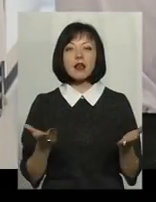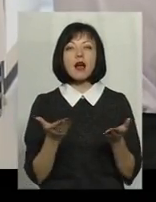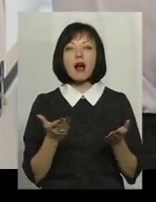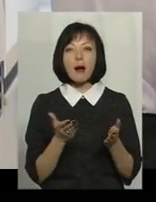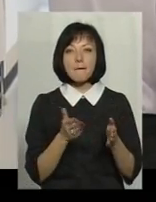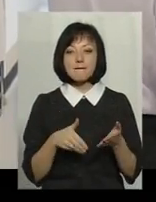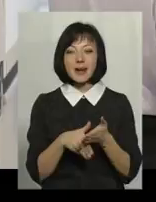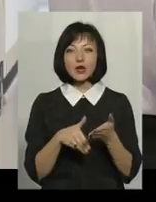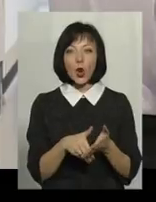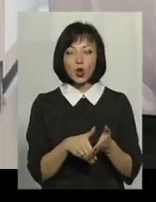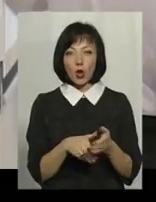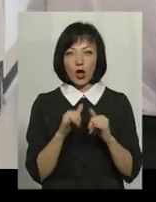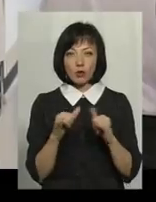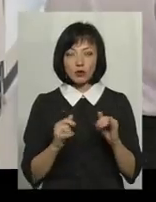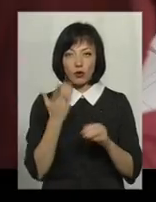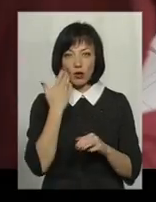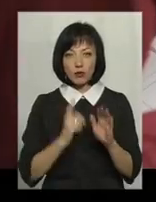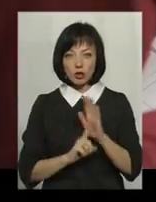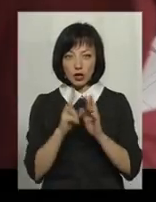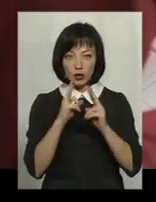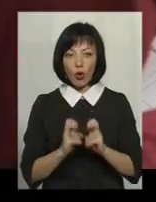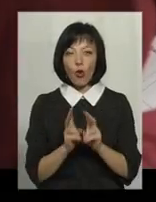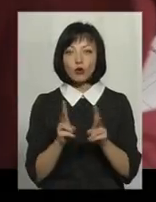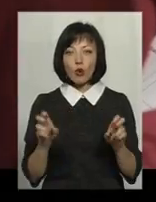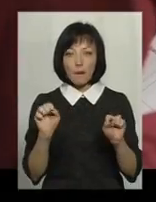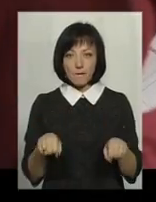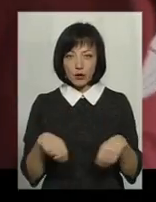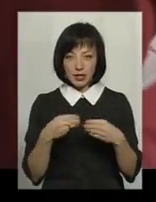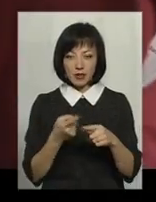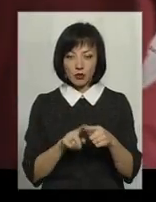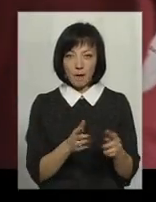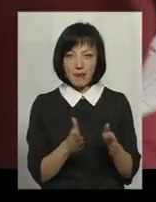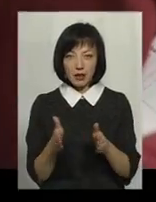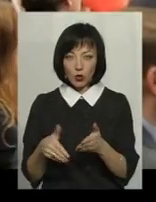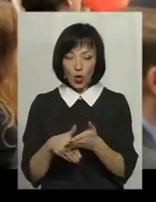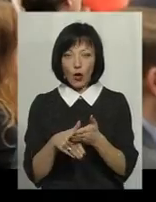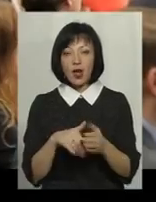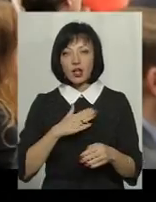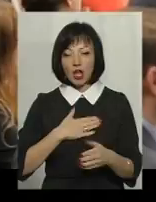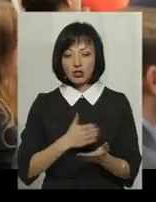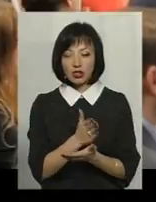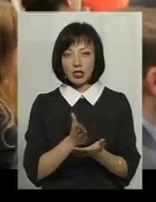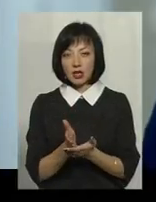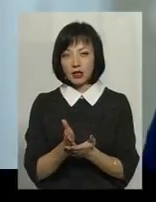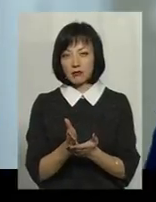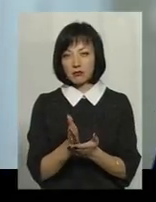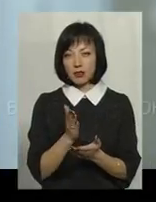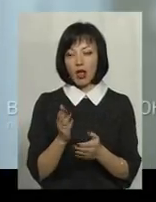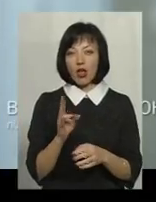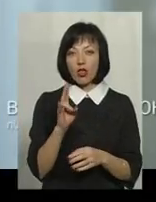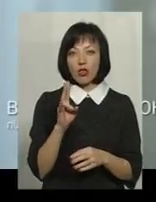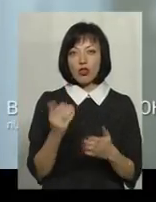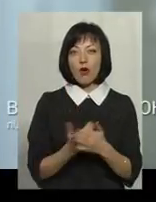методологія розвитку. І коли ми почали досліджувати, хто може надати цю методологію, то наші шляхи навели нас на Нову